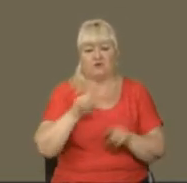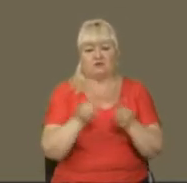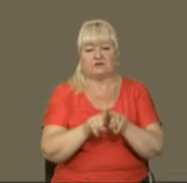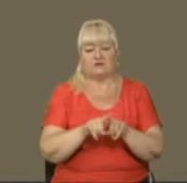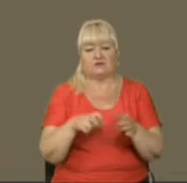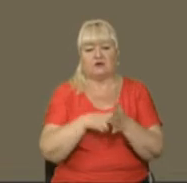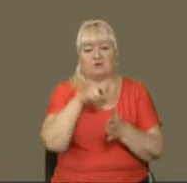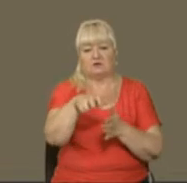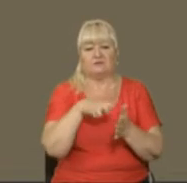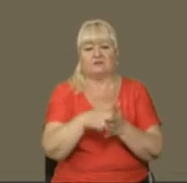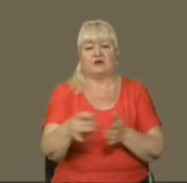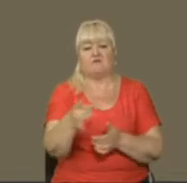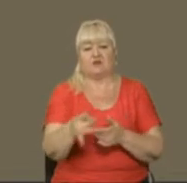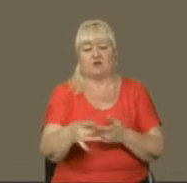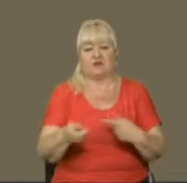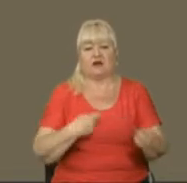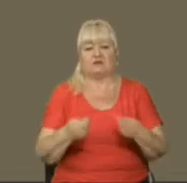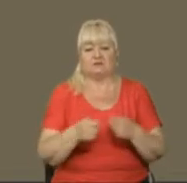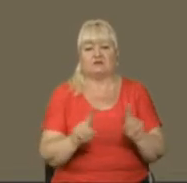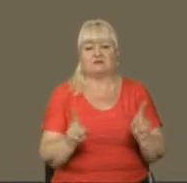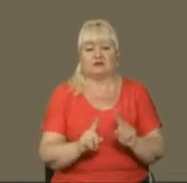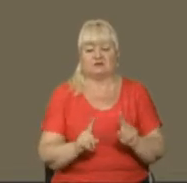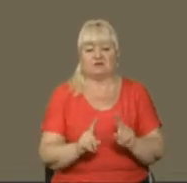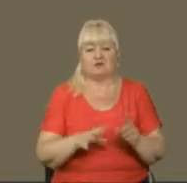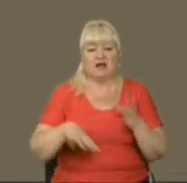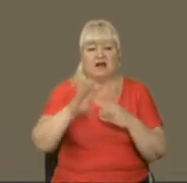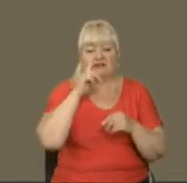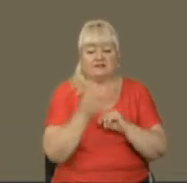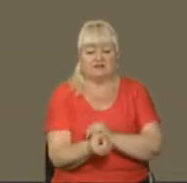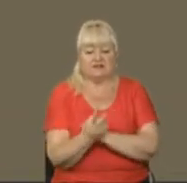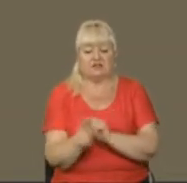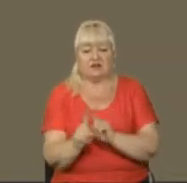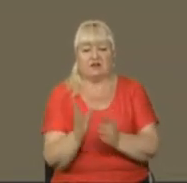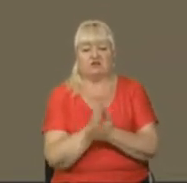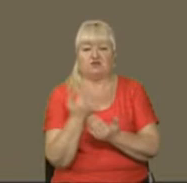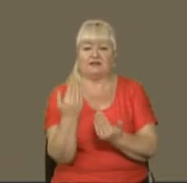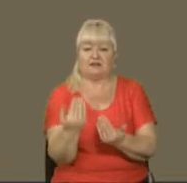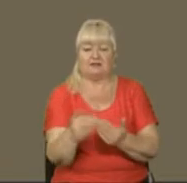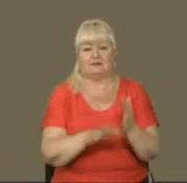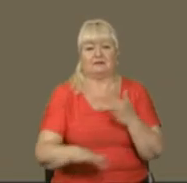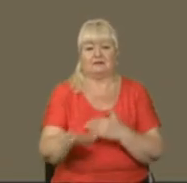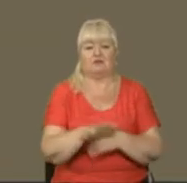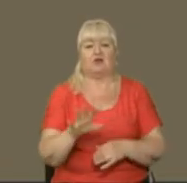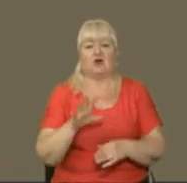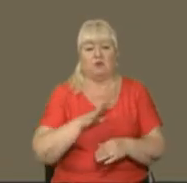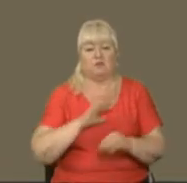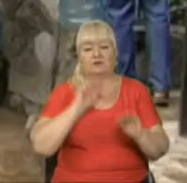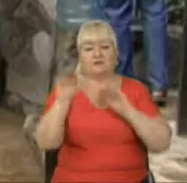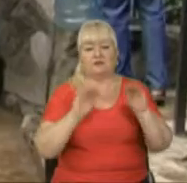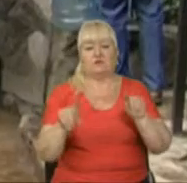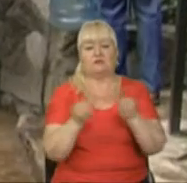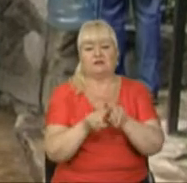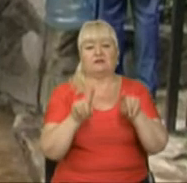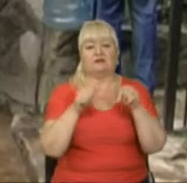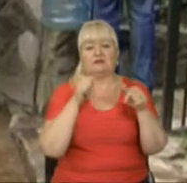листи в районі адміністрації, щоб на всіх джерелах, які знаходяться на їхніх територіях, були встановлені такі таблички.